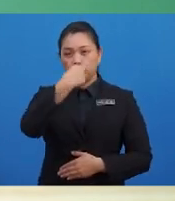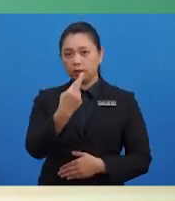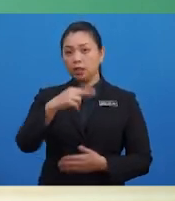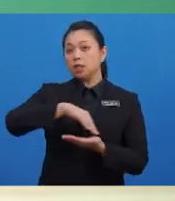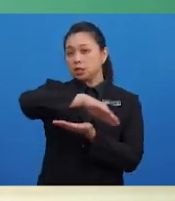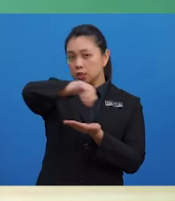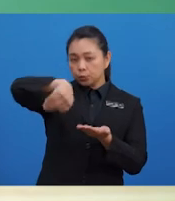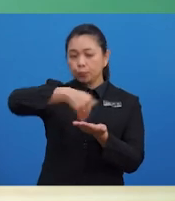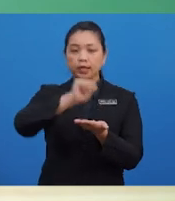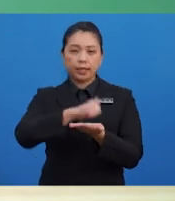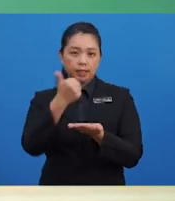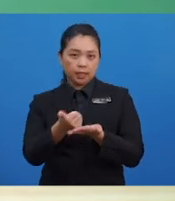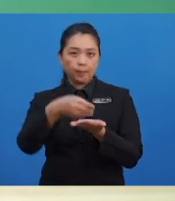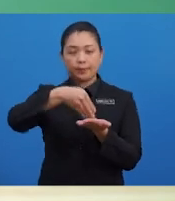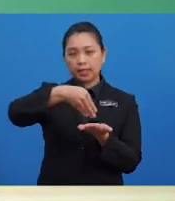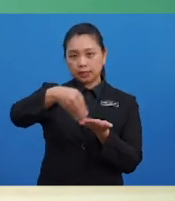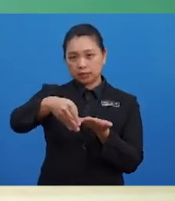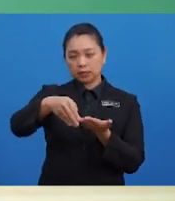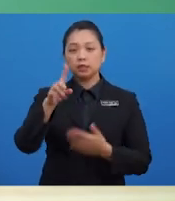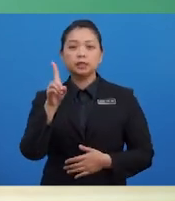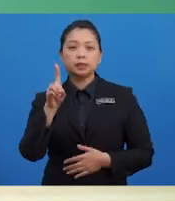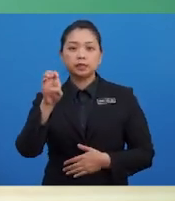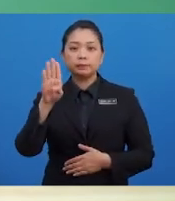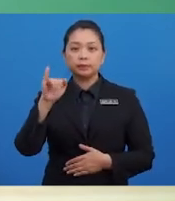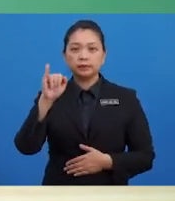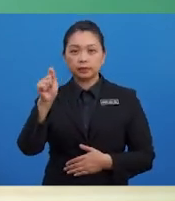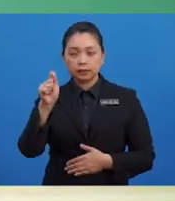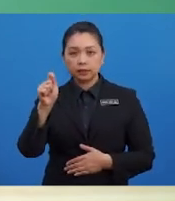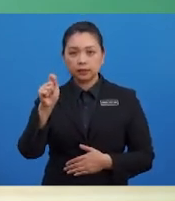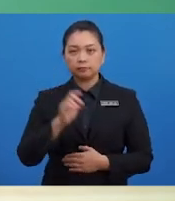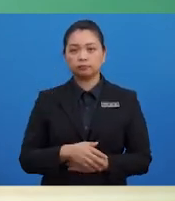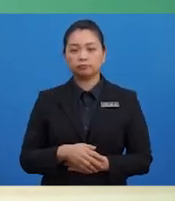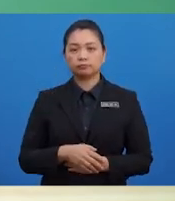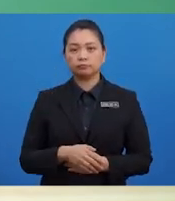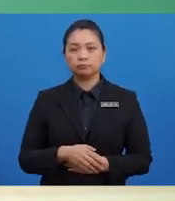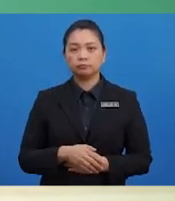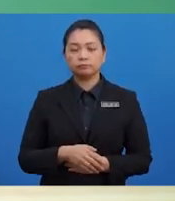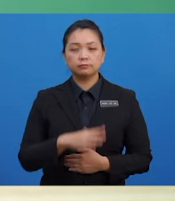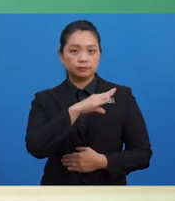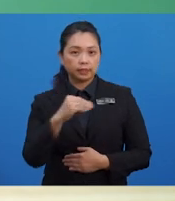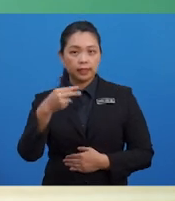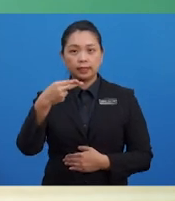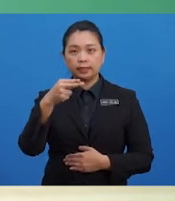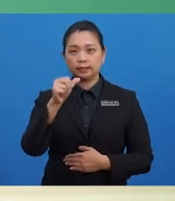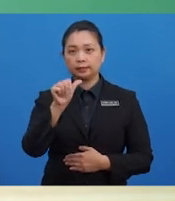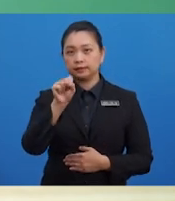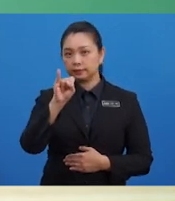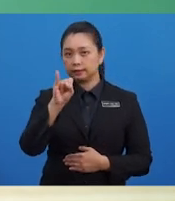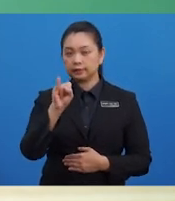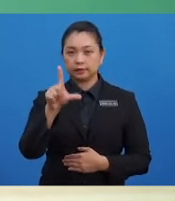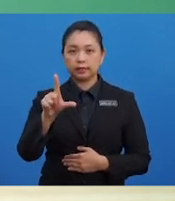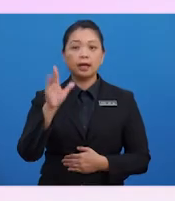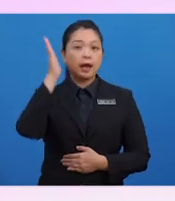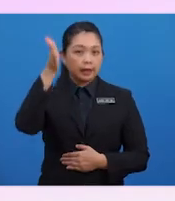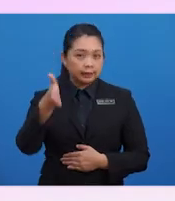akaun belanja didebitkan, manakala akaun-akaun hasil pula akan dikreditkan.